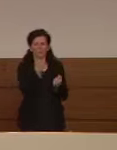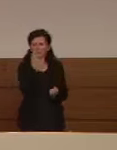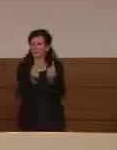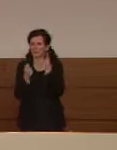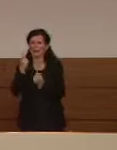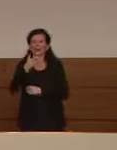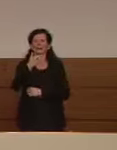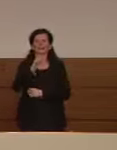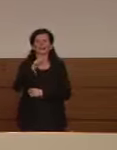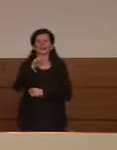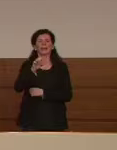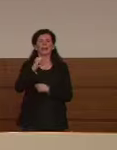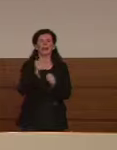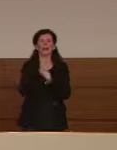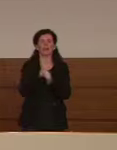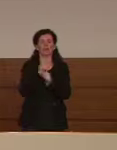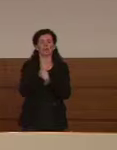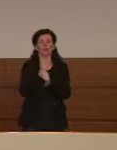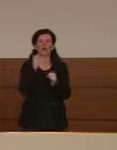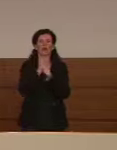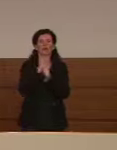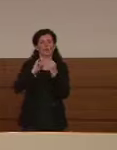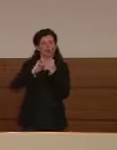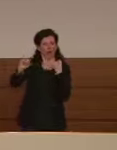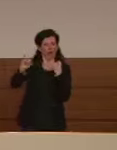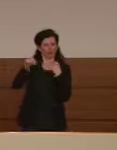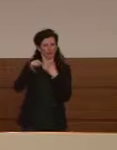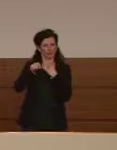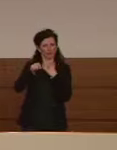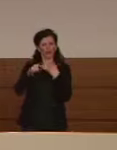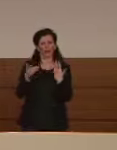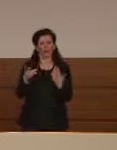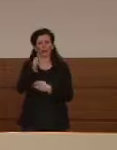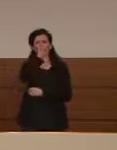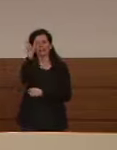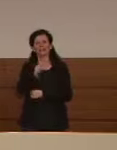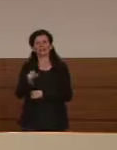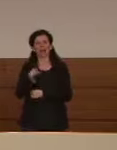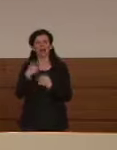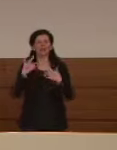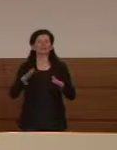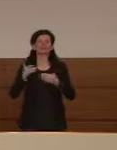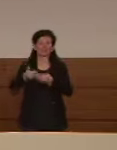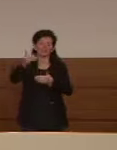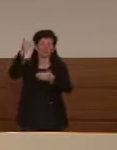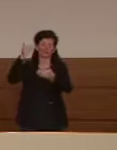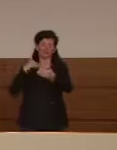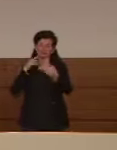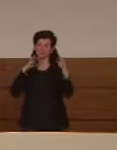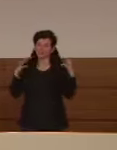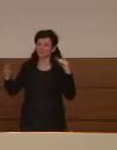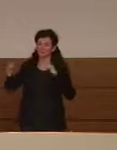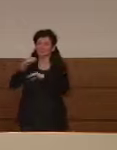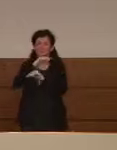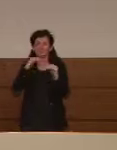noi in Italia ne parlavamo dai tempi come si dice a Roma di Checchennina